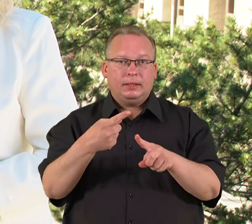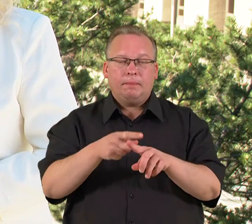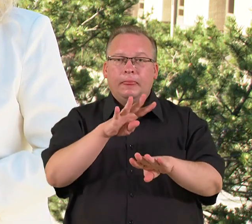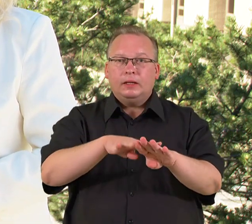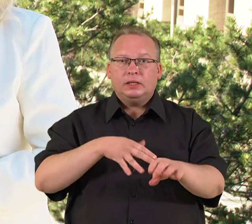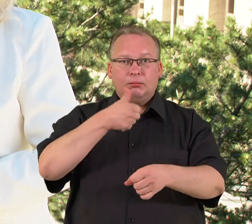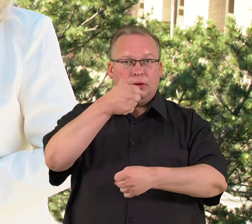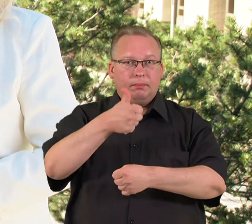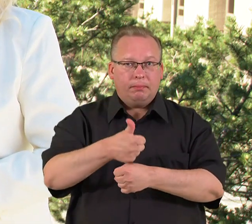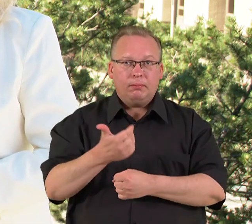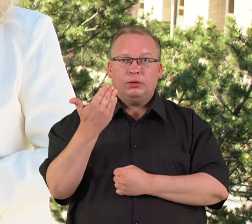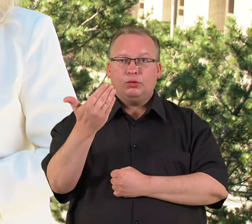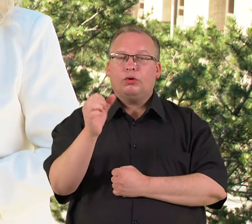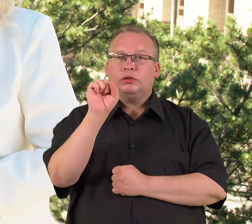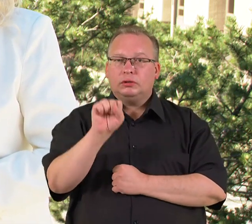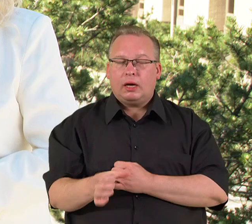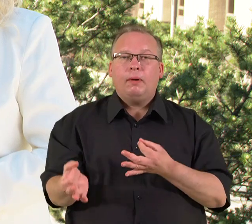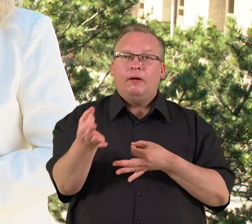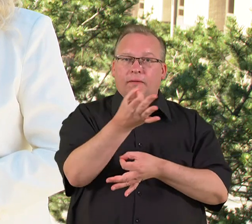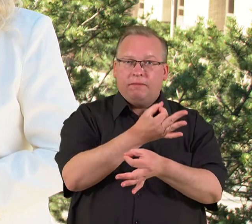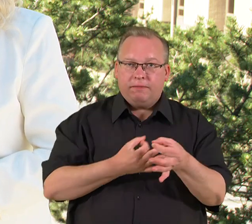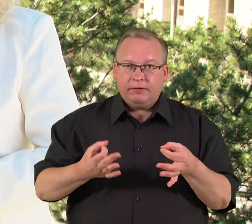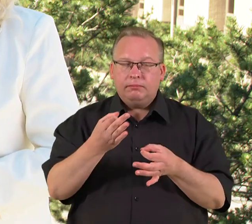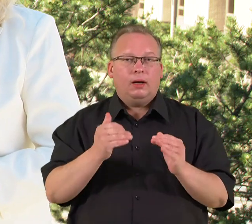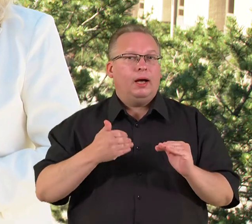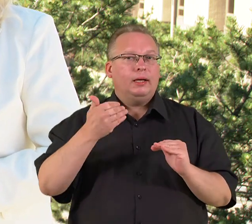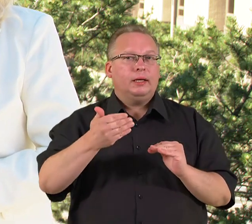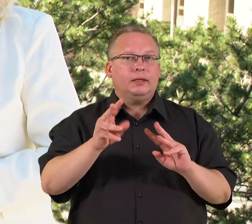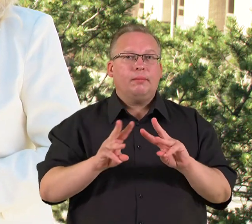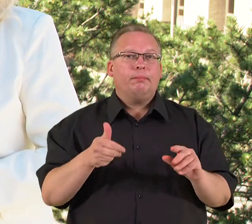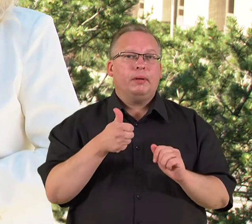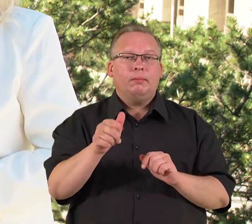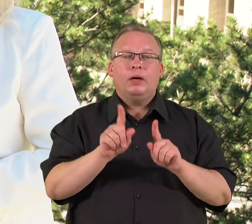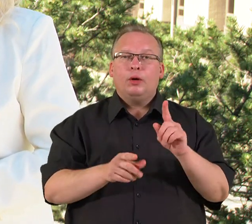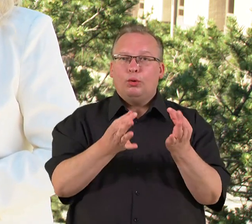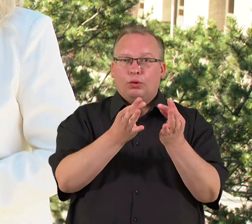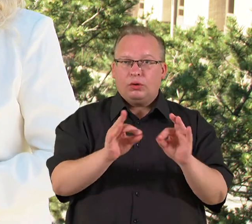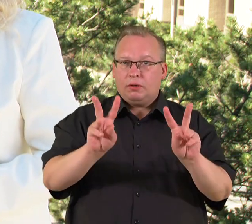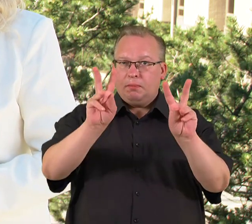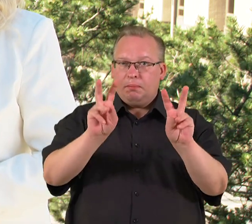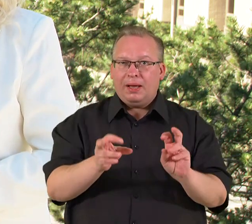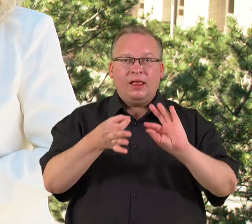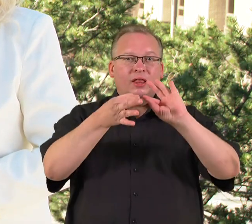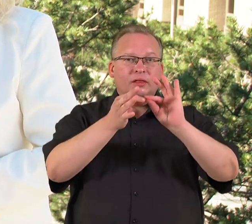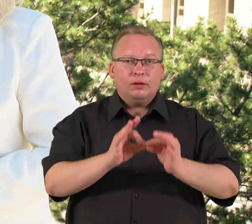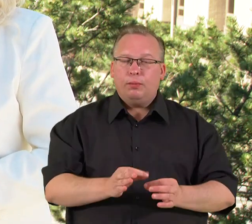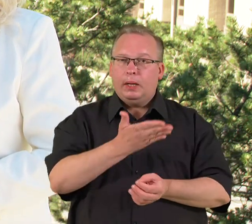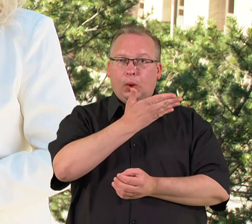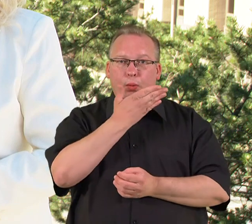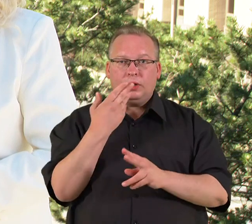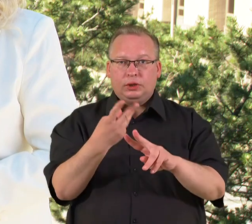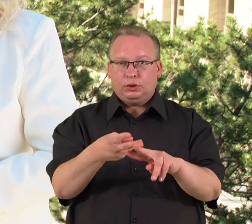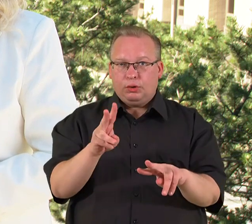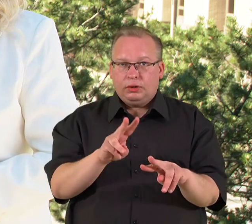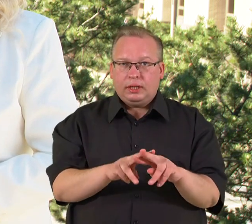Siemo pirmininkė sako, kad dėl jų darbus galima diskutuoti ateityje. Premierija kai kuriuos siūlymus pavadino nenuosekliais, tad dėl to